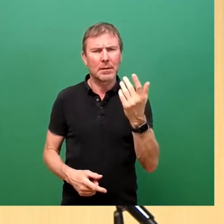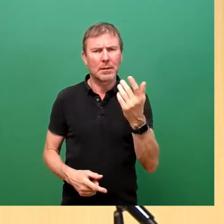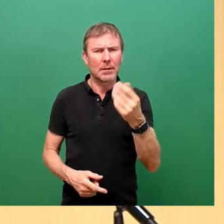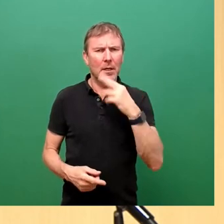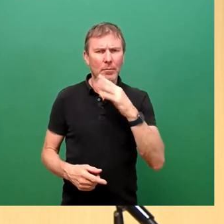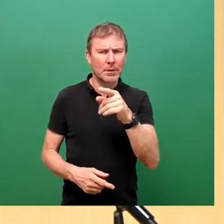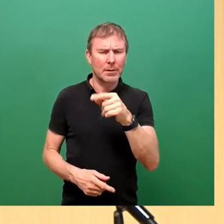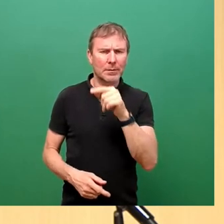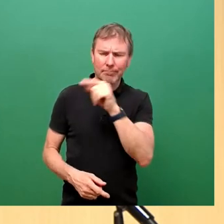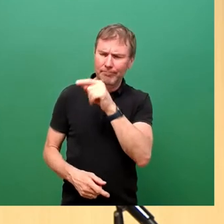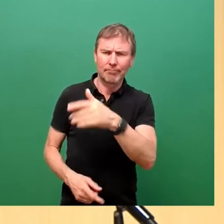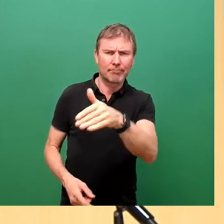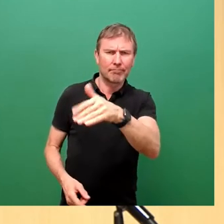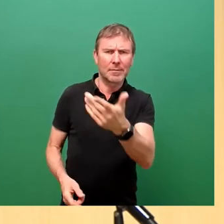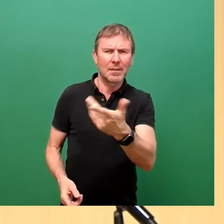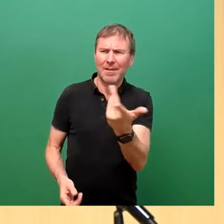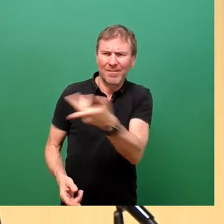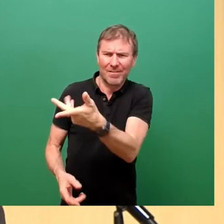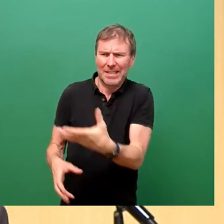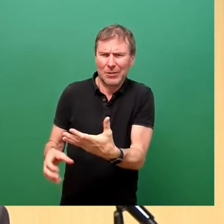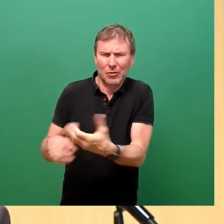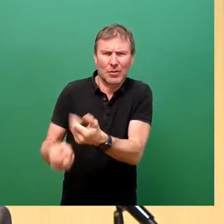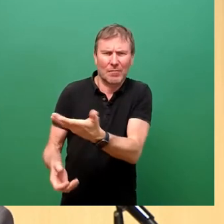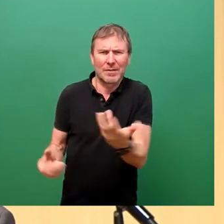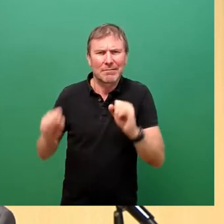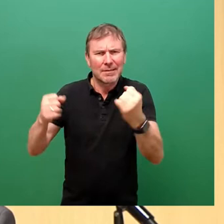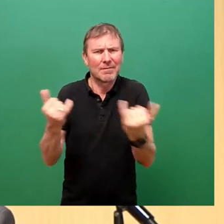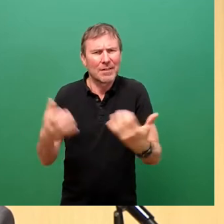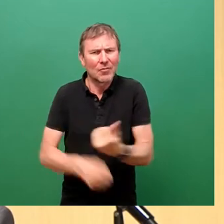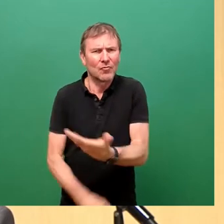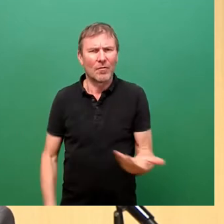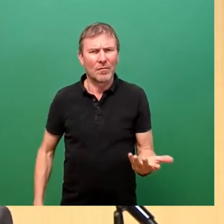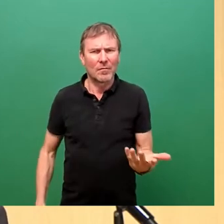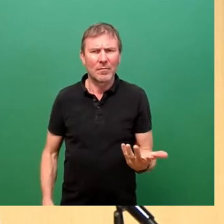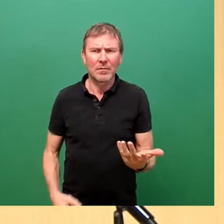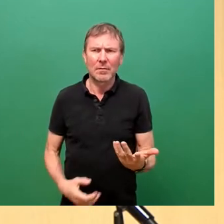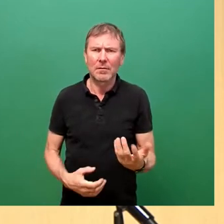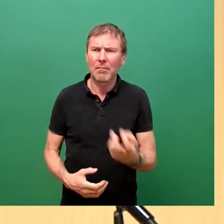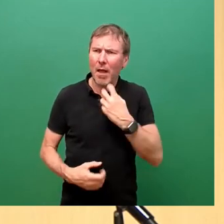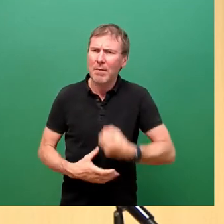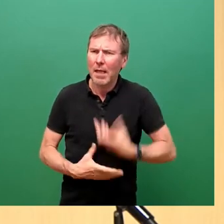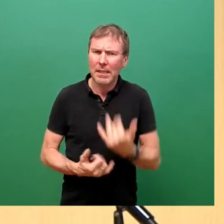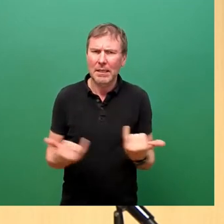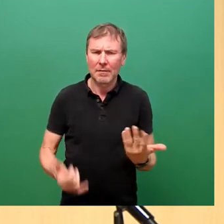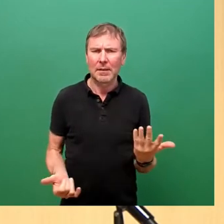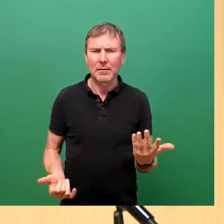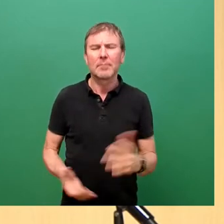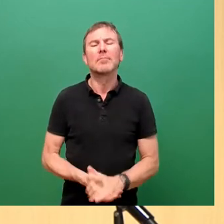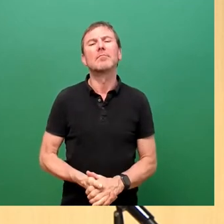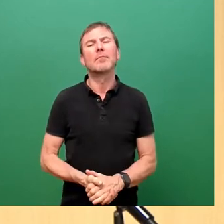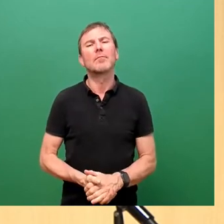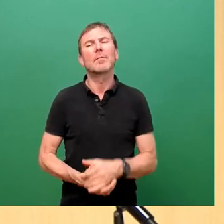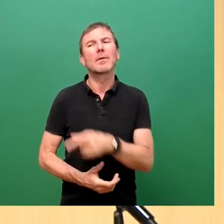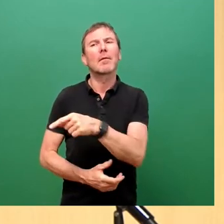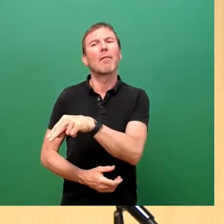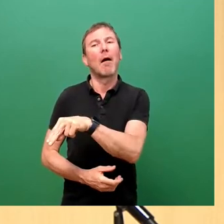ich, Mensch, wie schaffen Sie das, wie machen Sie das, mit welcher Energie Sie dabei sind. Und wenn dann als ehrliche Antwort